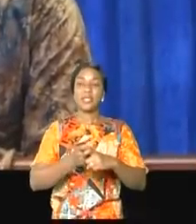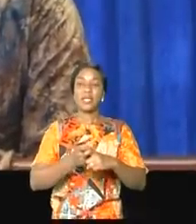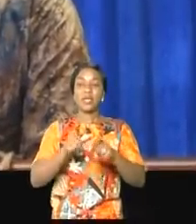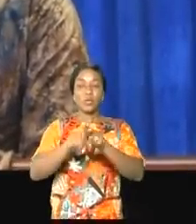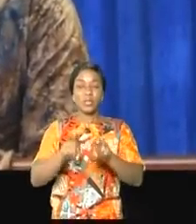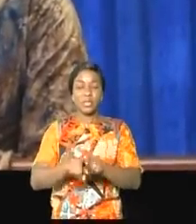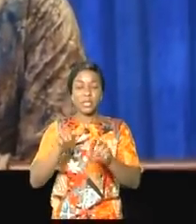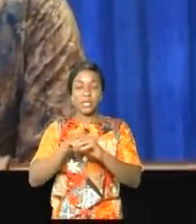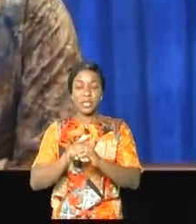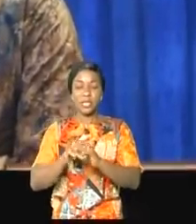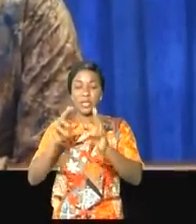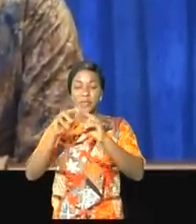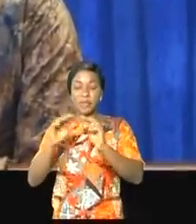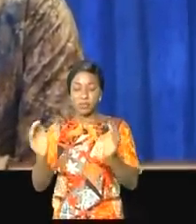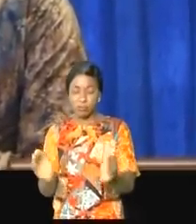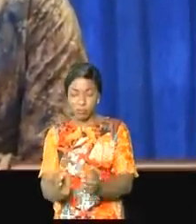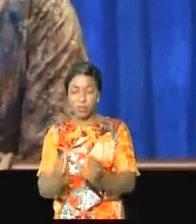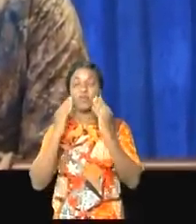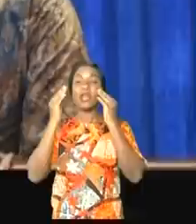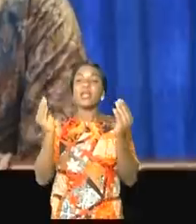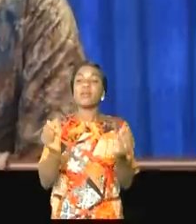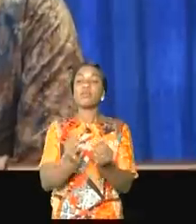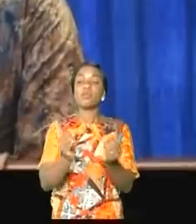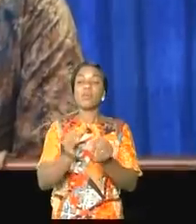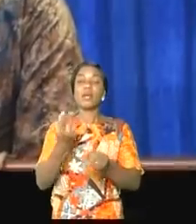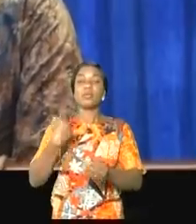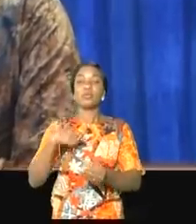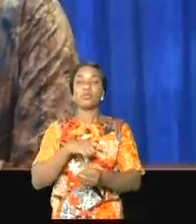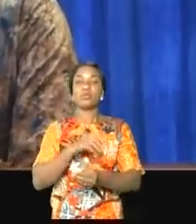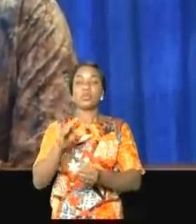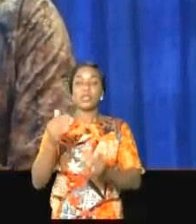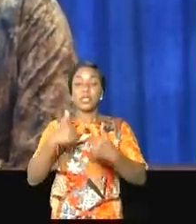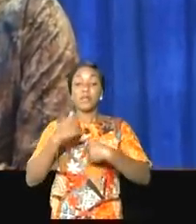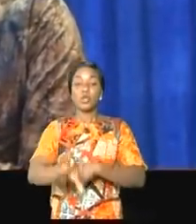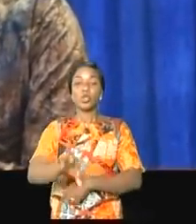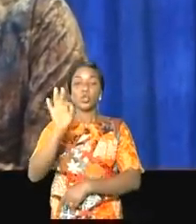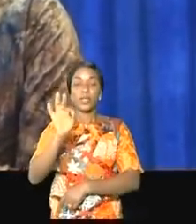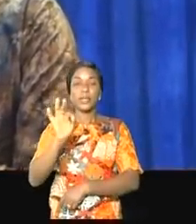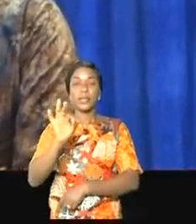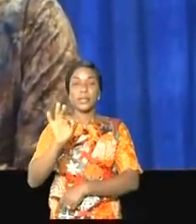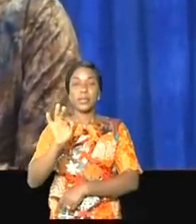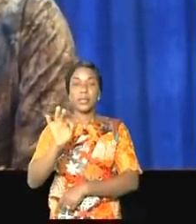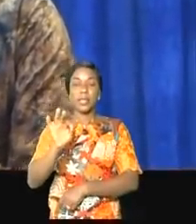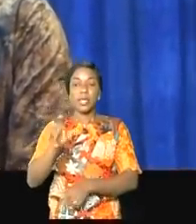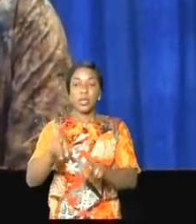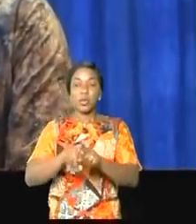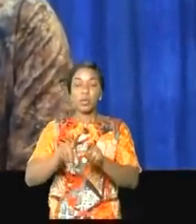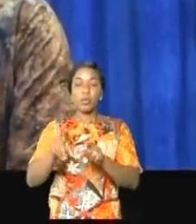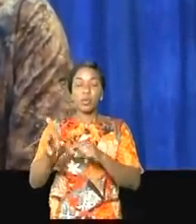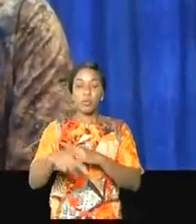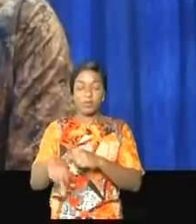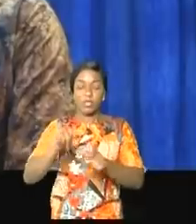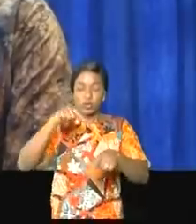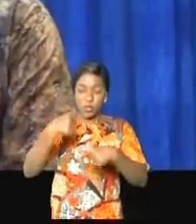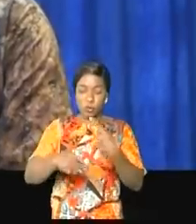villages. C'est ainsi que nous avons choisi comme province pilote